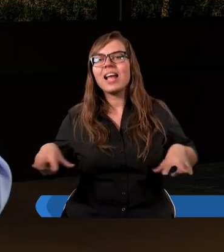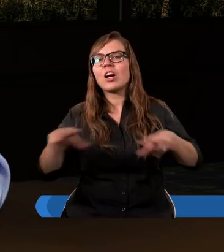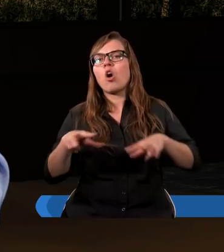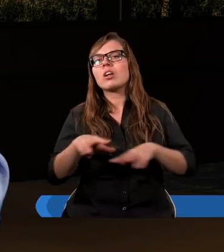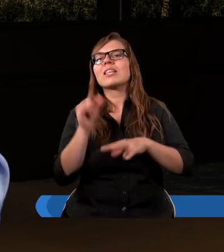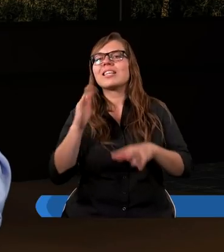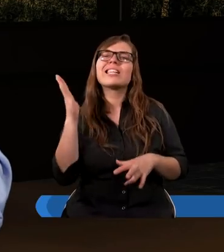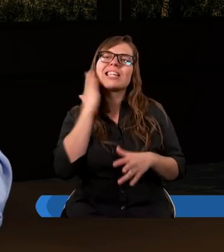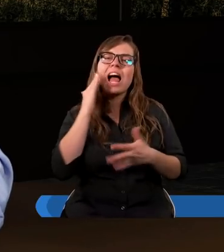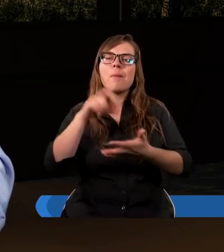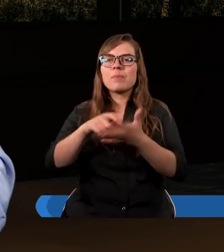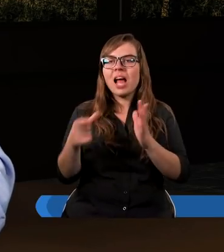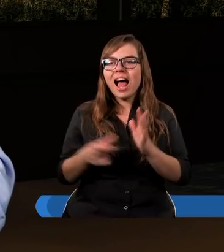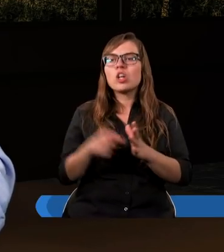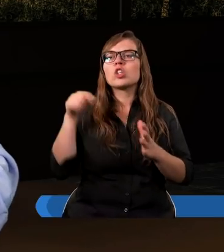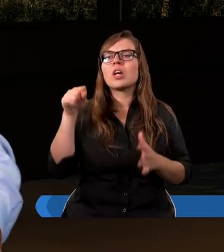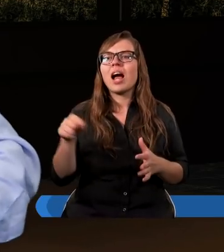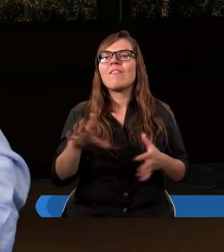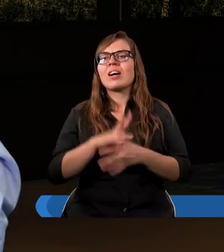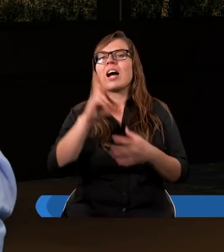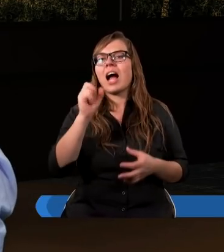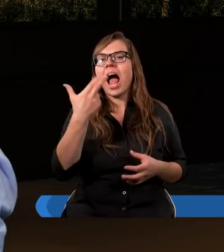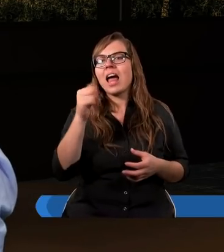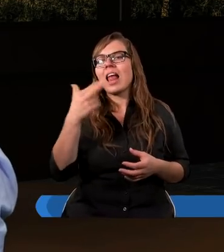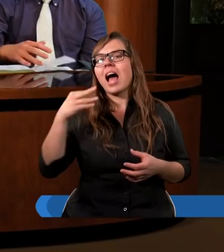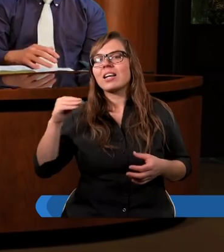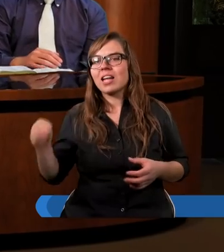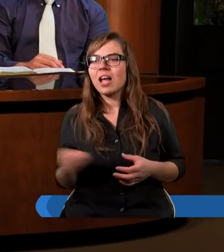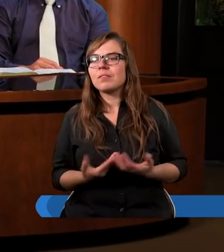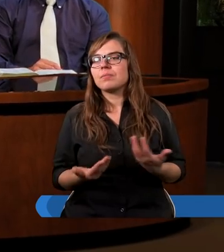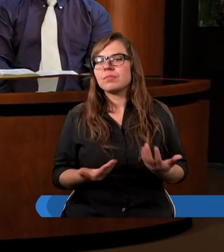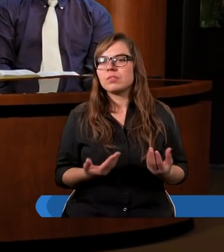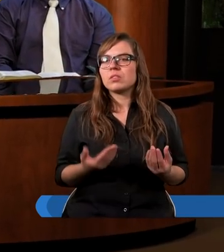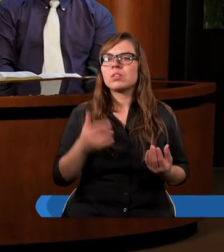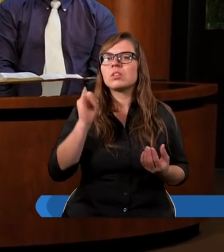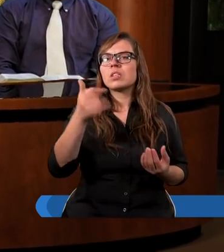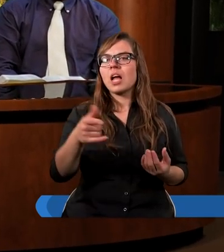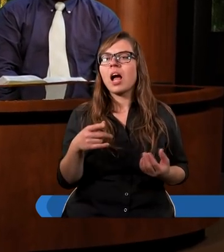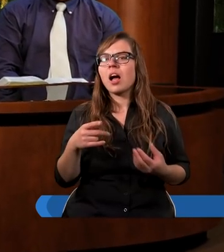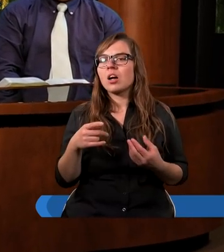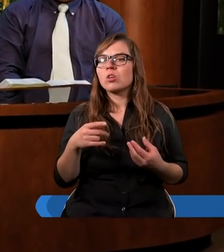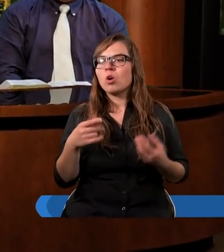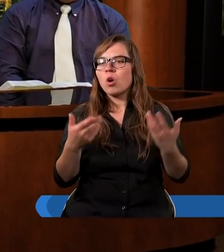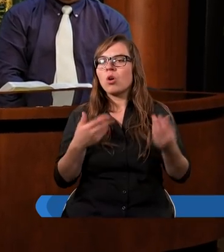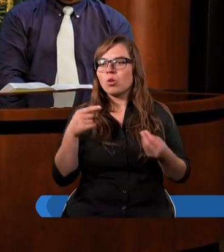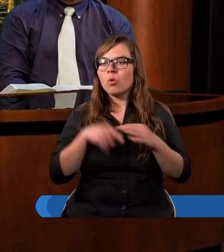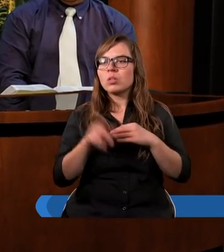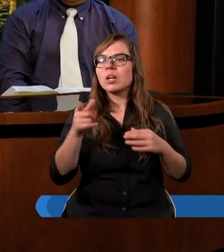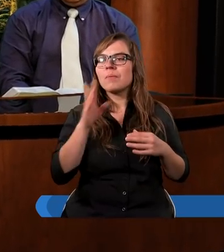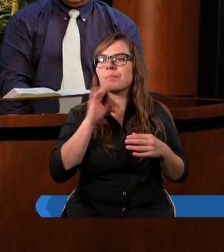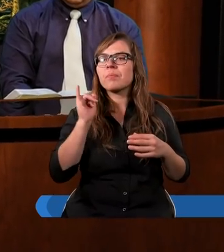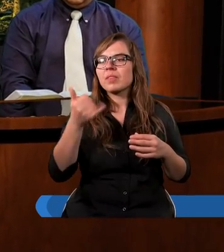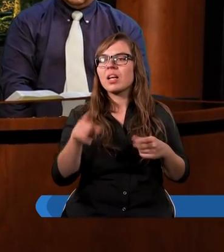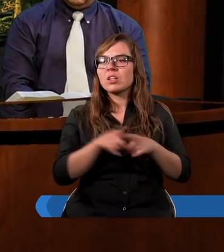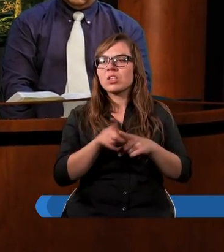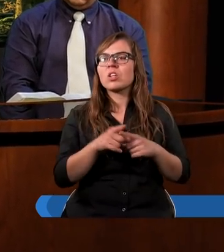i zamieszkał w Kanaanie. Jako emigrant. Jako emigrant. Uchodźca. Tak jest. A jednocześnie